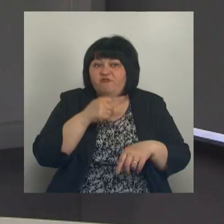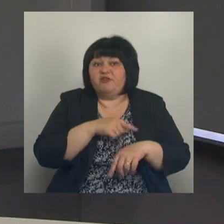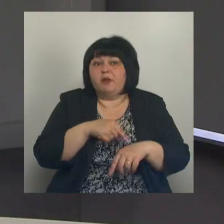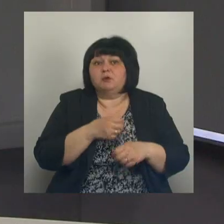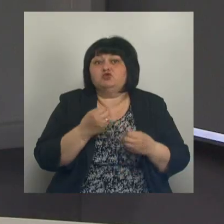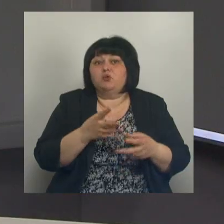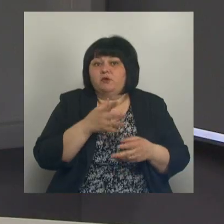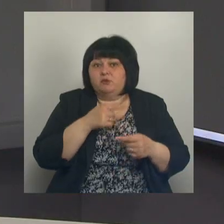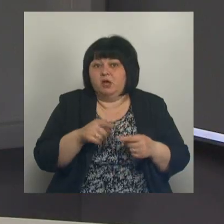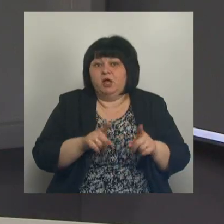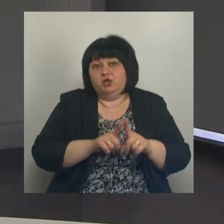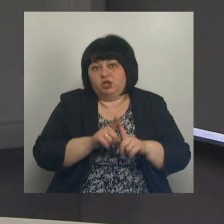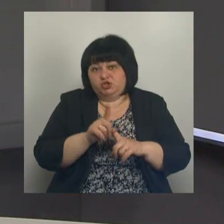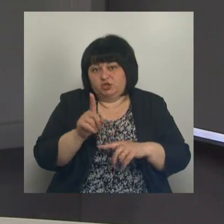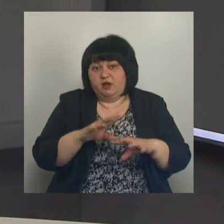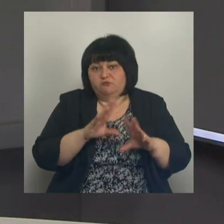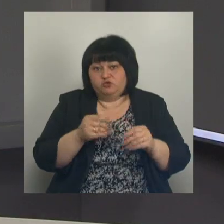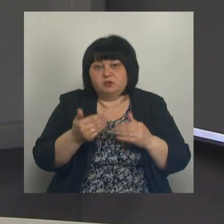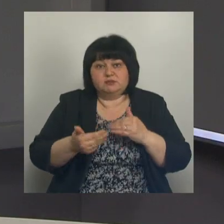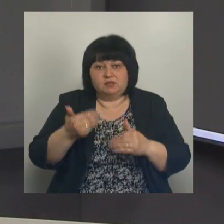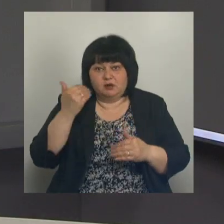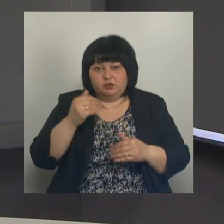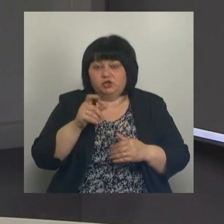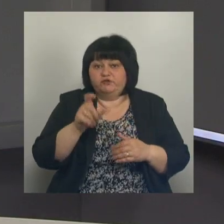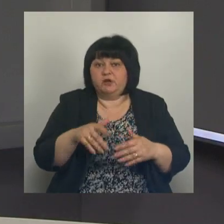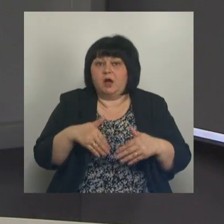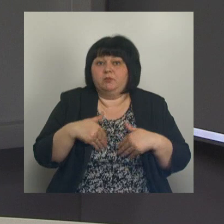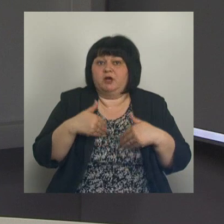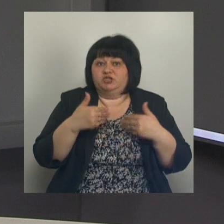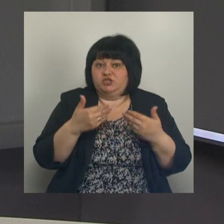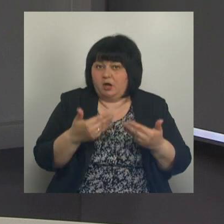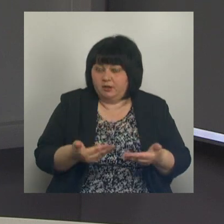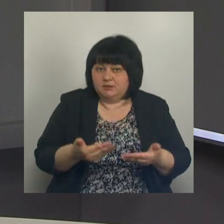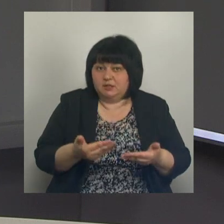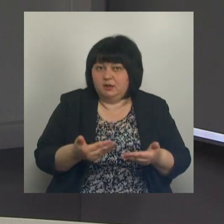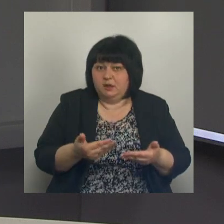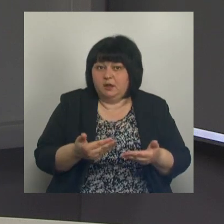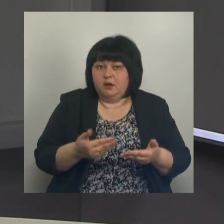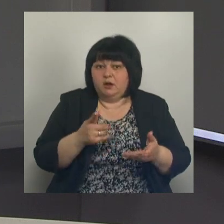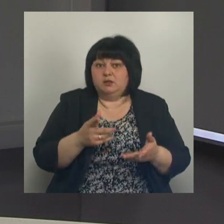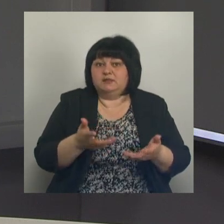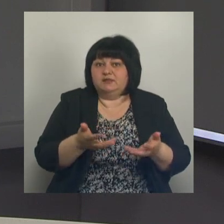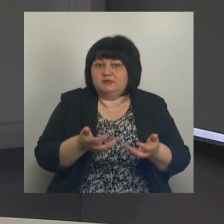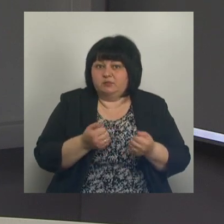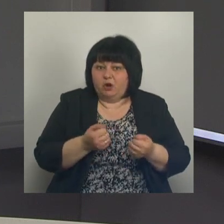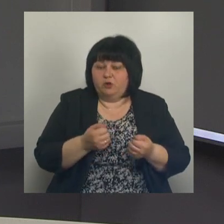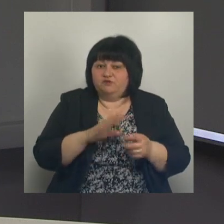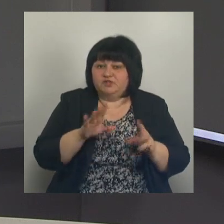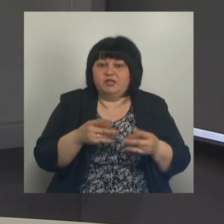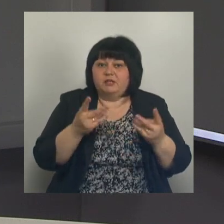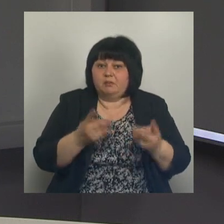это занимает? Начинается все заблаговременно. Человек обращается на диспансеризацию, у него забирают все